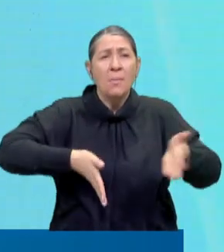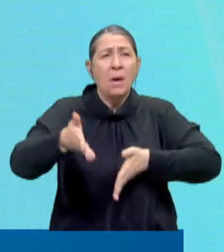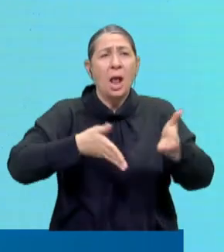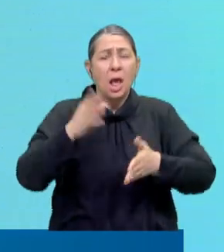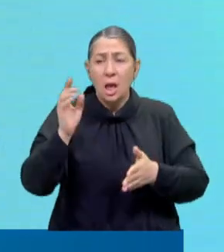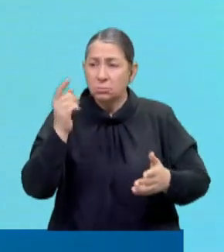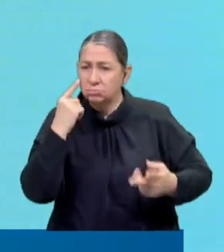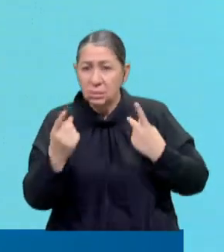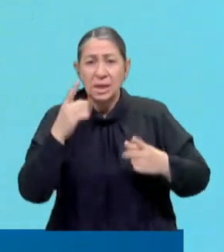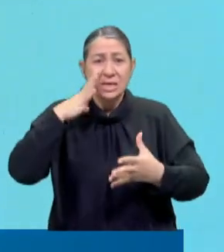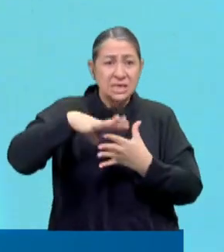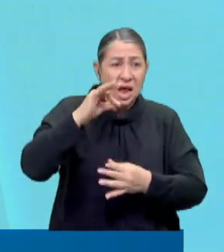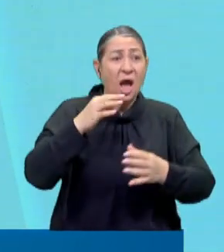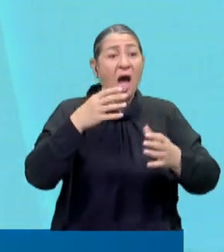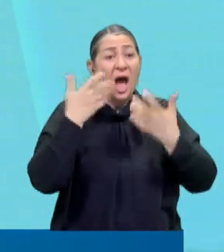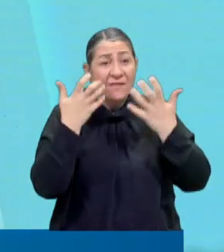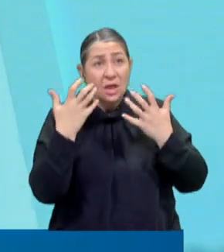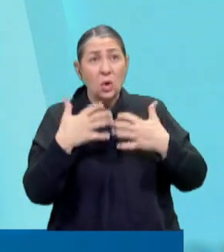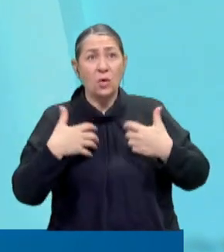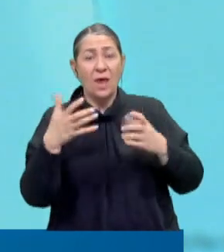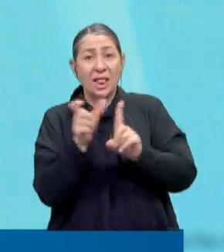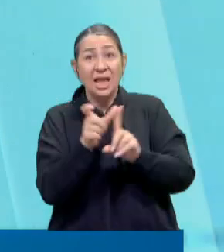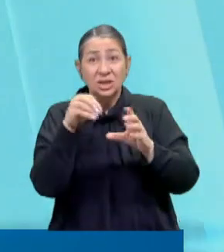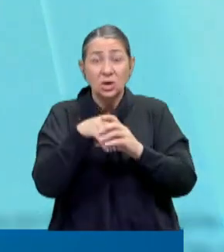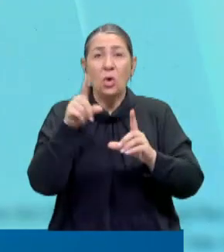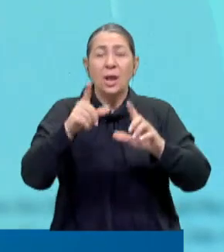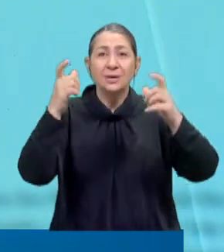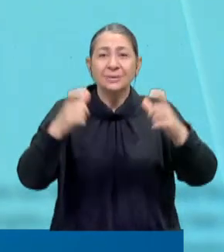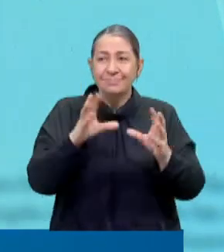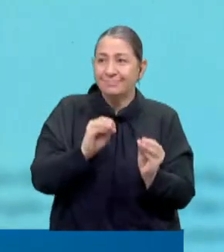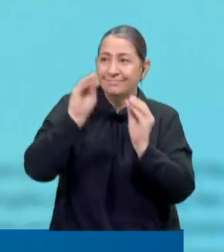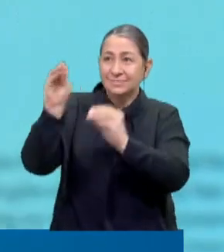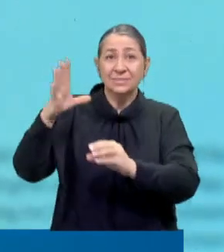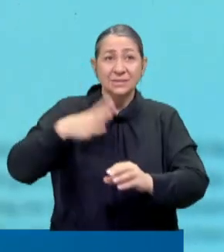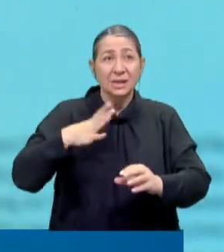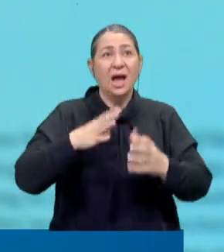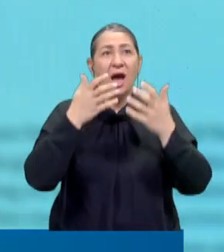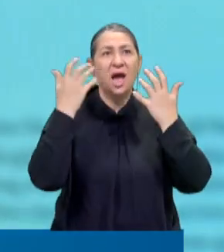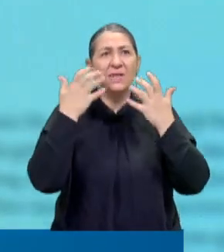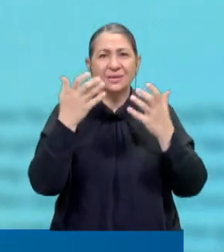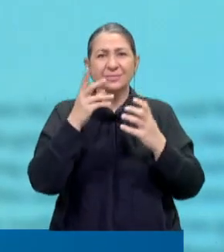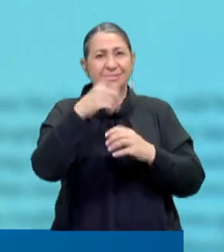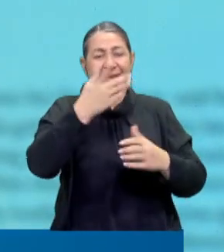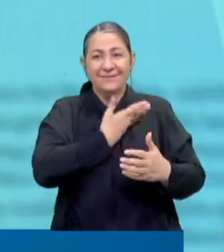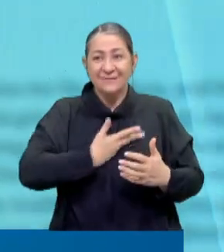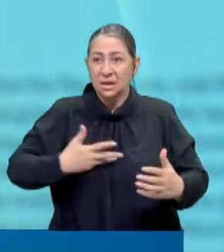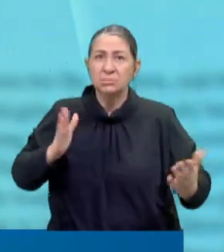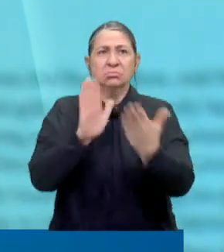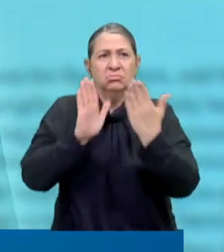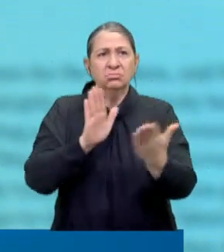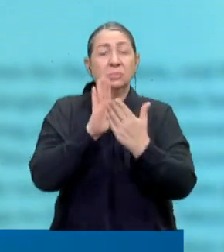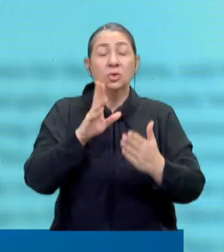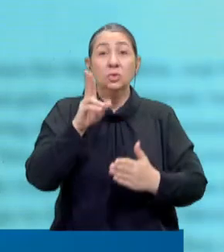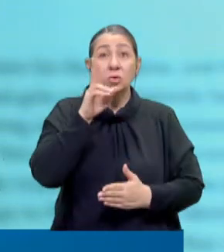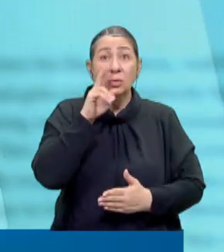insanların hem de hayvanların güvenliği için onları barınağa götürmek isteyince hayvansever tepkisine maruz kalıyor. Sadece